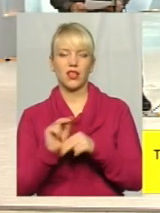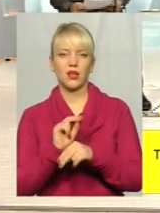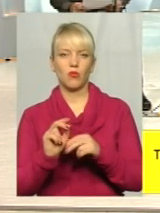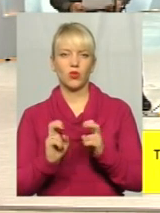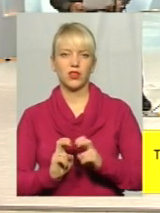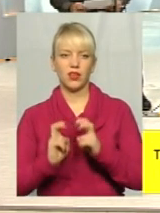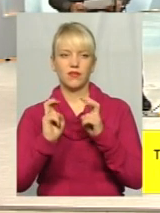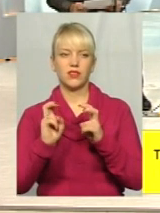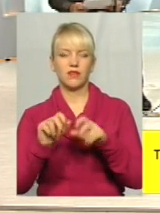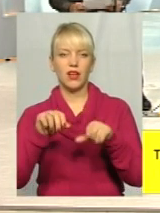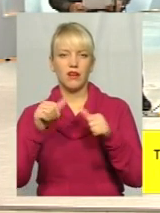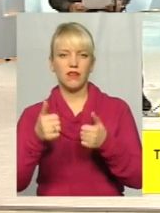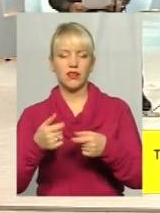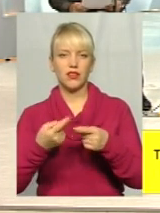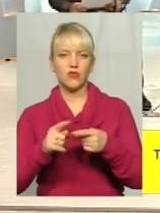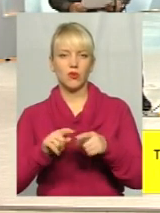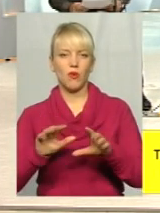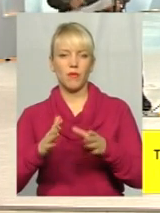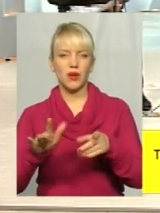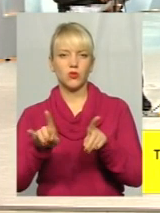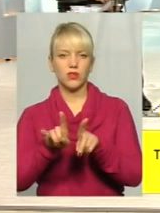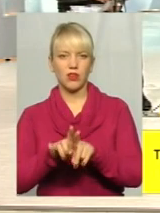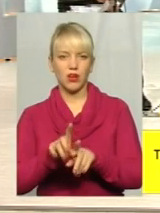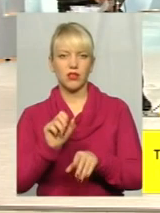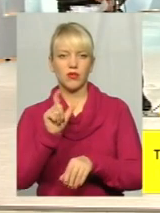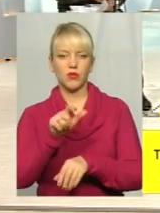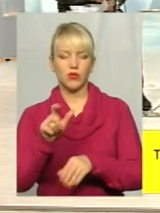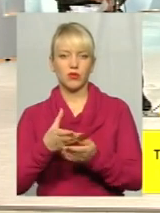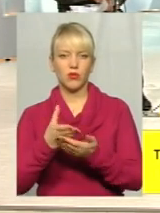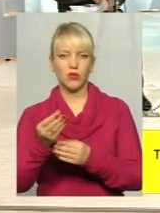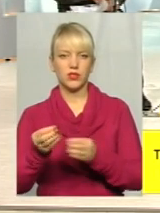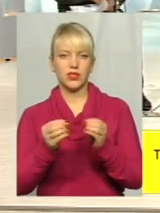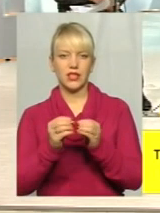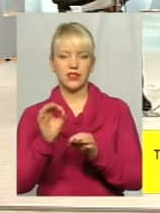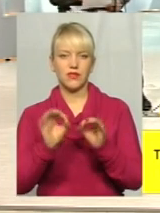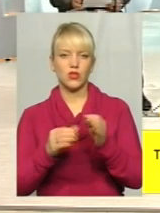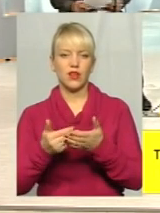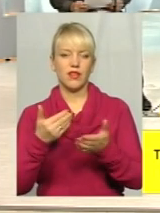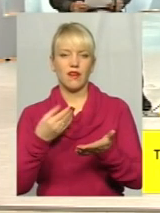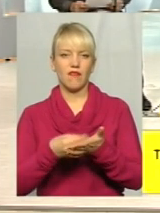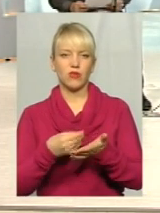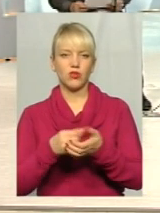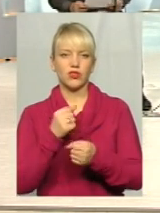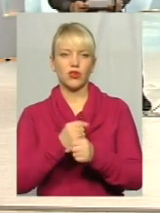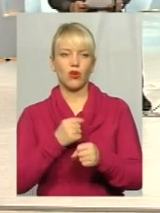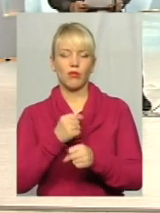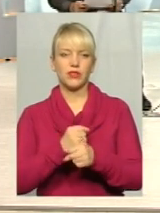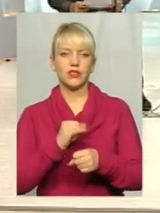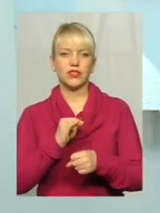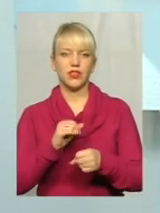Виглядає в даному випадку таким чином. Мешканці платять 10% від вартості робіт, і